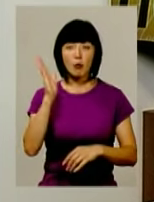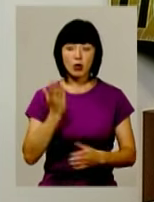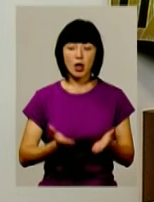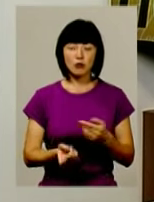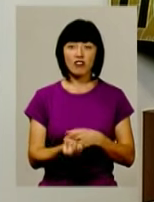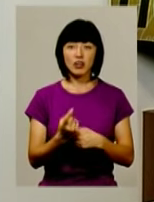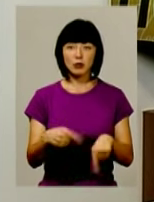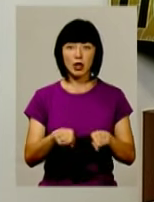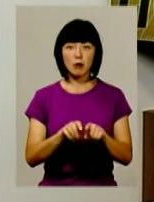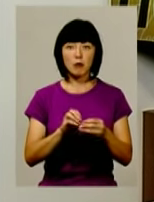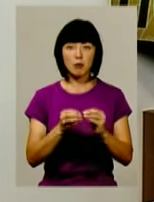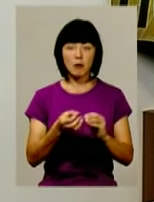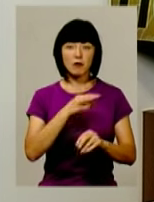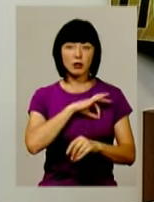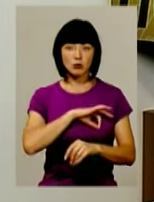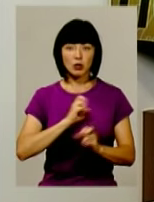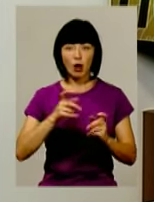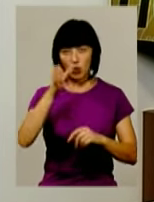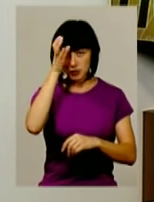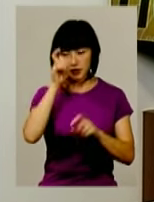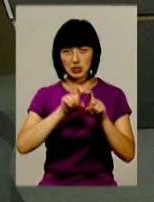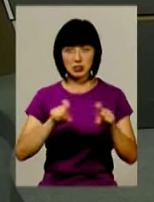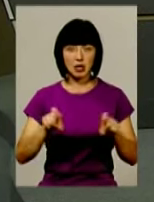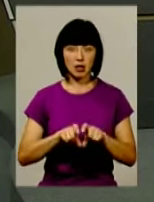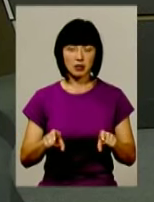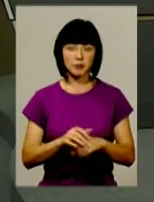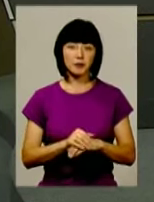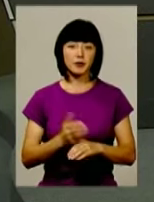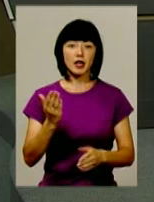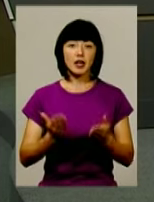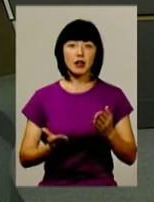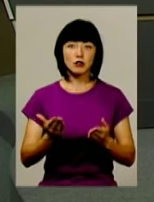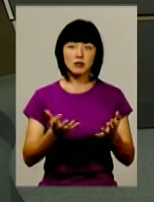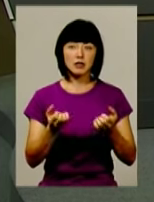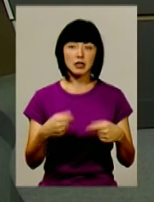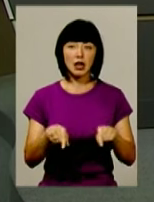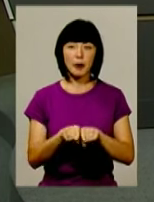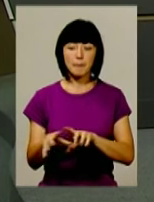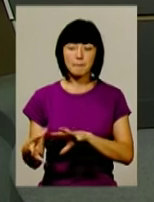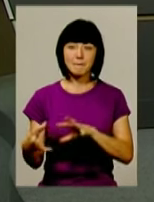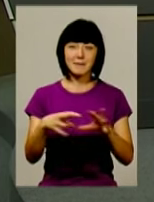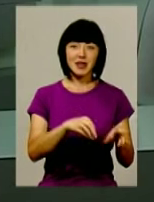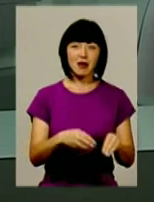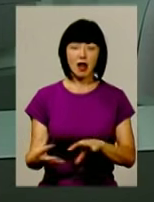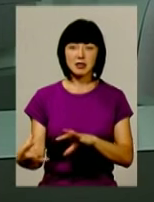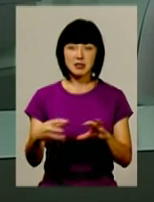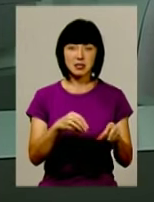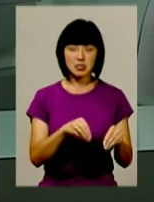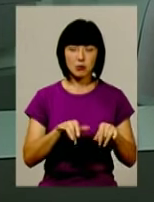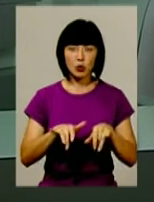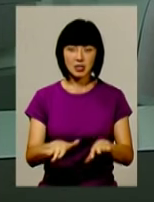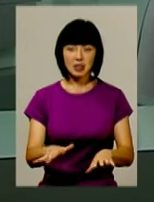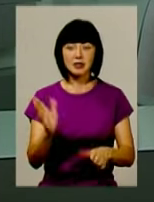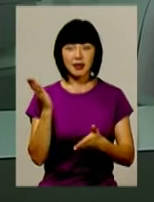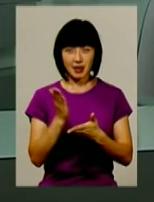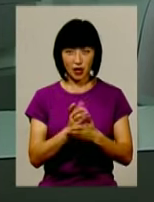виникнуть такі проблеми, використовувати їх як освітні заклади. Ну, якщо взяти такий міграційний процес, то, мабуть, є відтік сільського населення